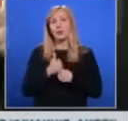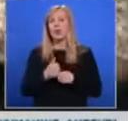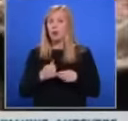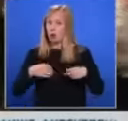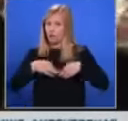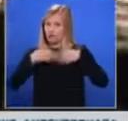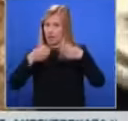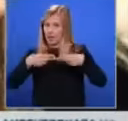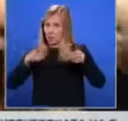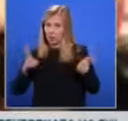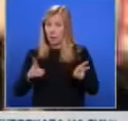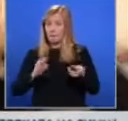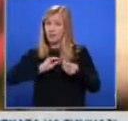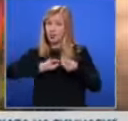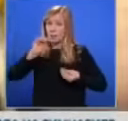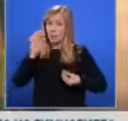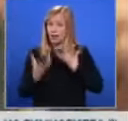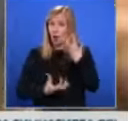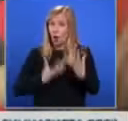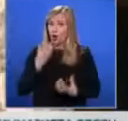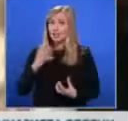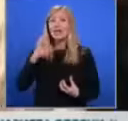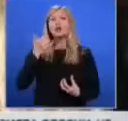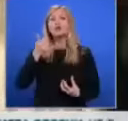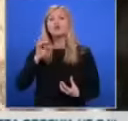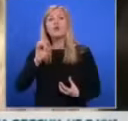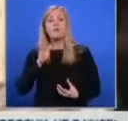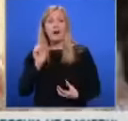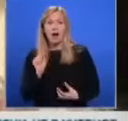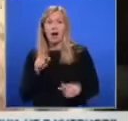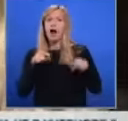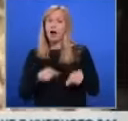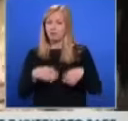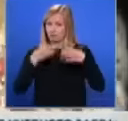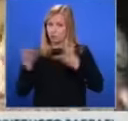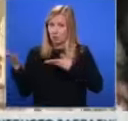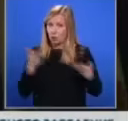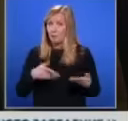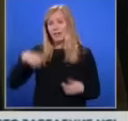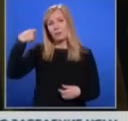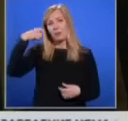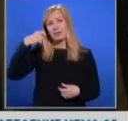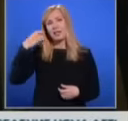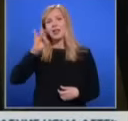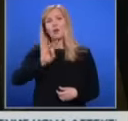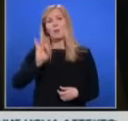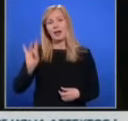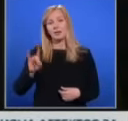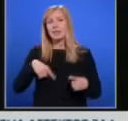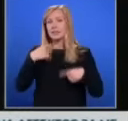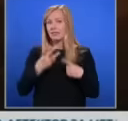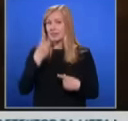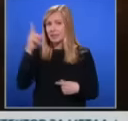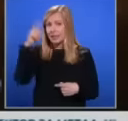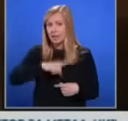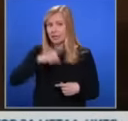откриване беше запален огънят на Сурва, а официален гост на събитието беше президентът Румен Радев. През следващите